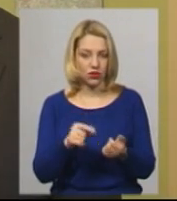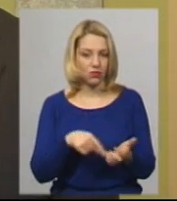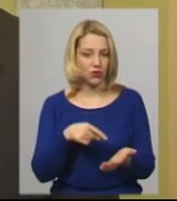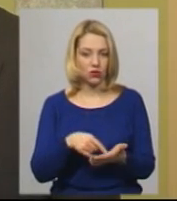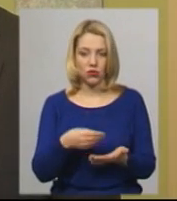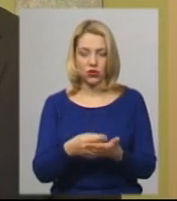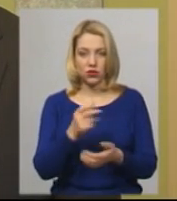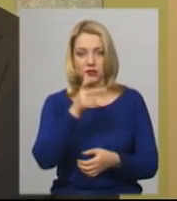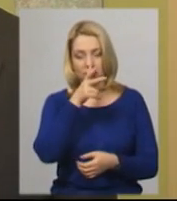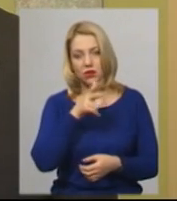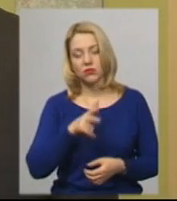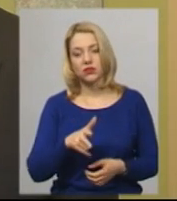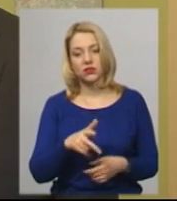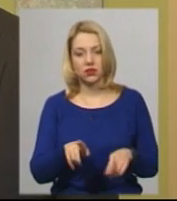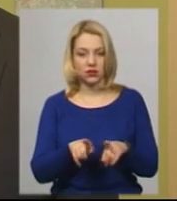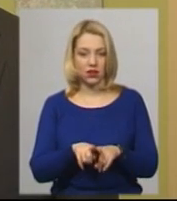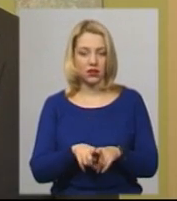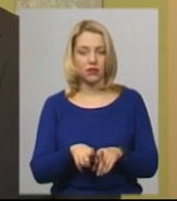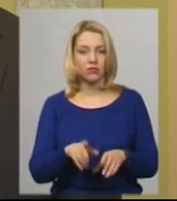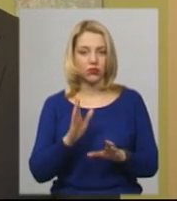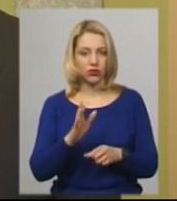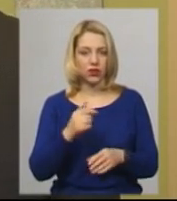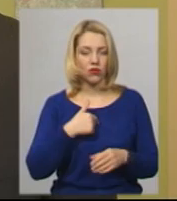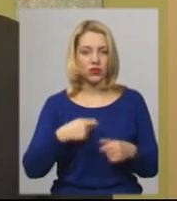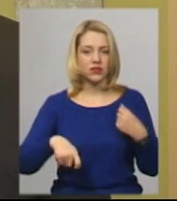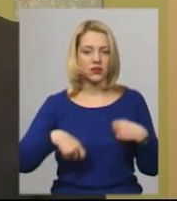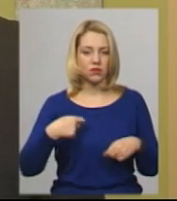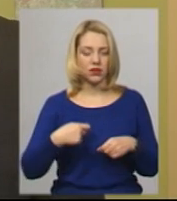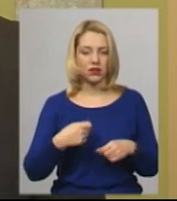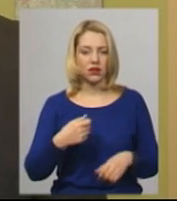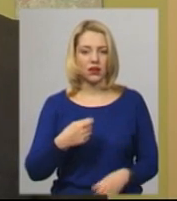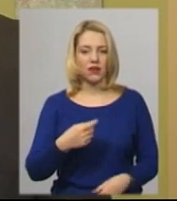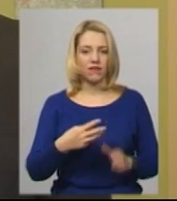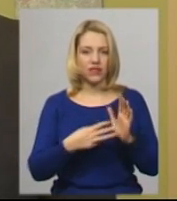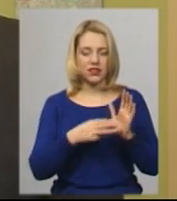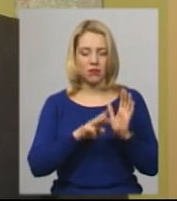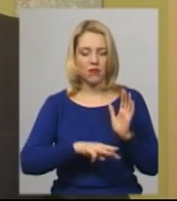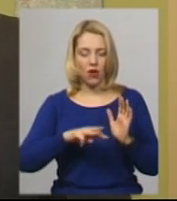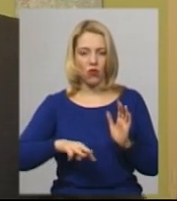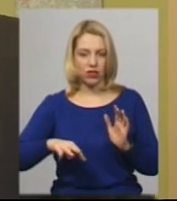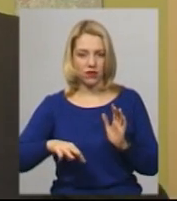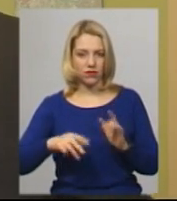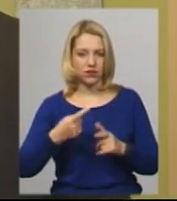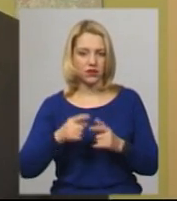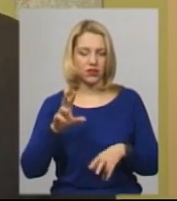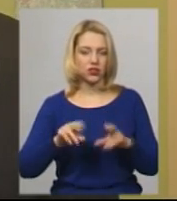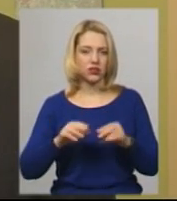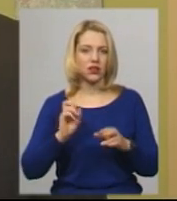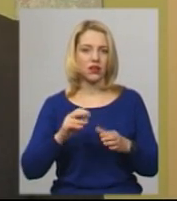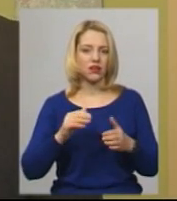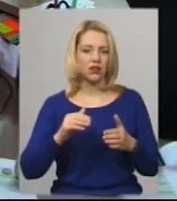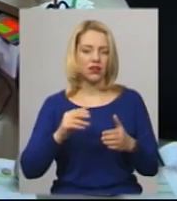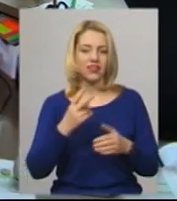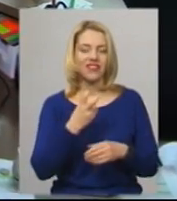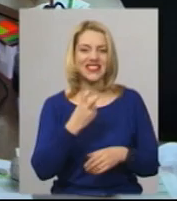за три місяці з таким успіхом наберемо збитків 50 мільйонів 50 гривень, а це рахуйте, що новий побудований дитячий